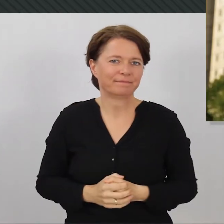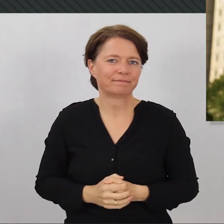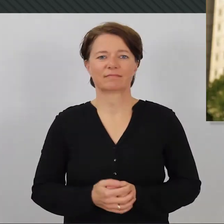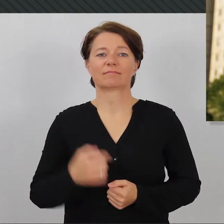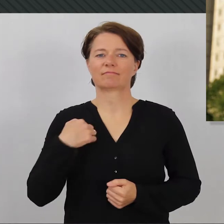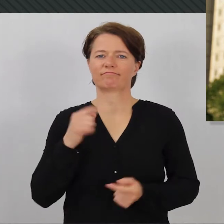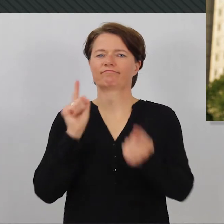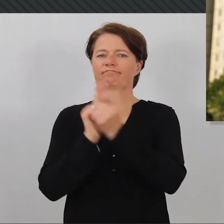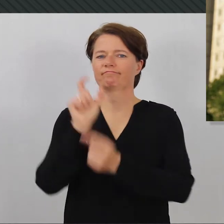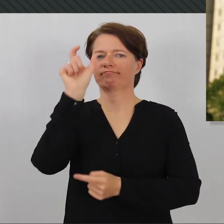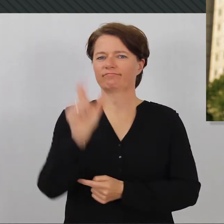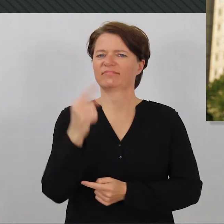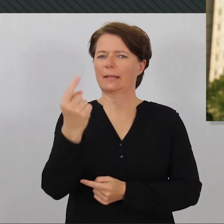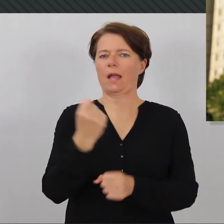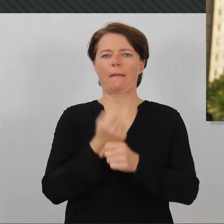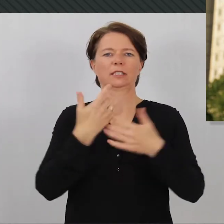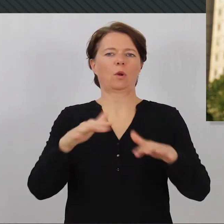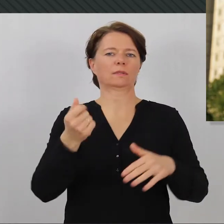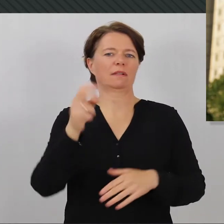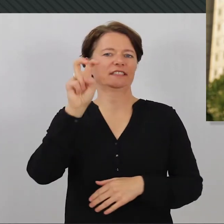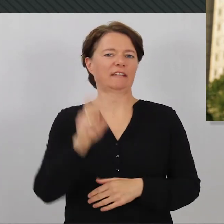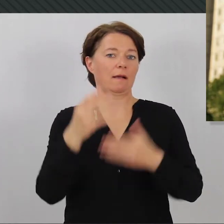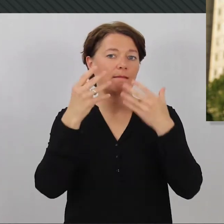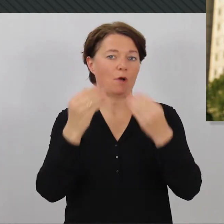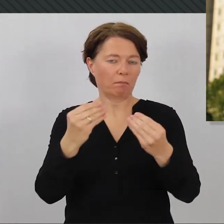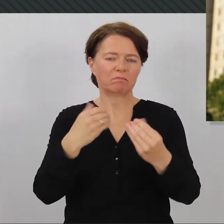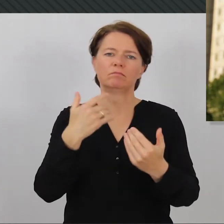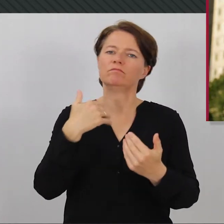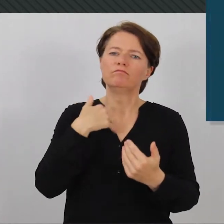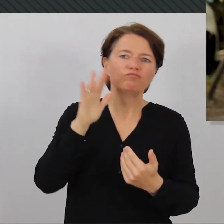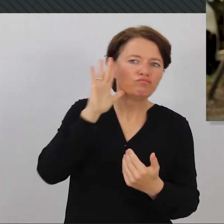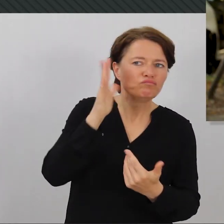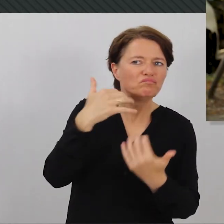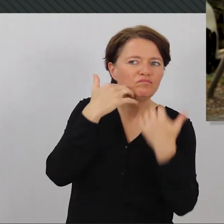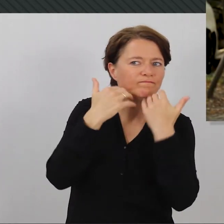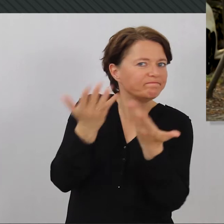Ich treffe nun einen Arbeitslosengeld-2-Empfänger und höre mir seine Geschichte an.